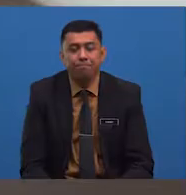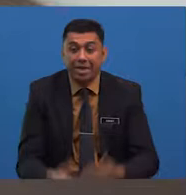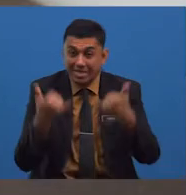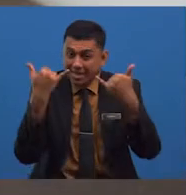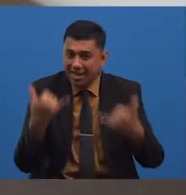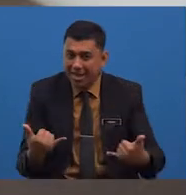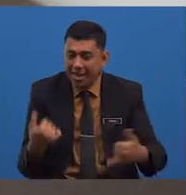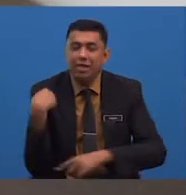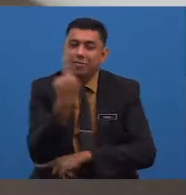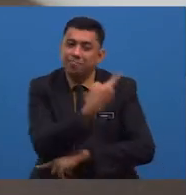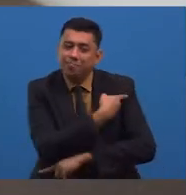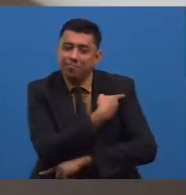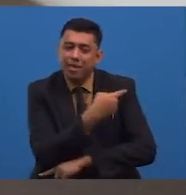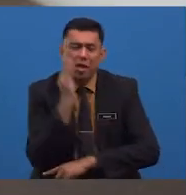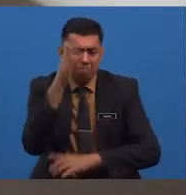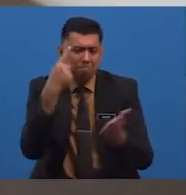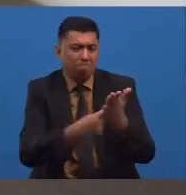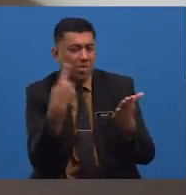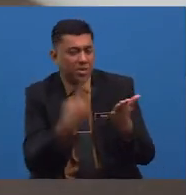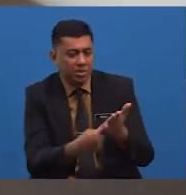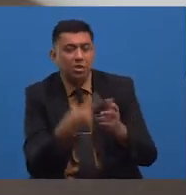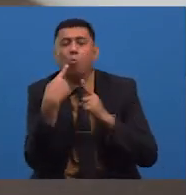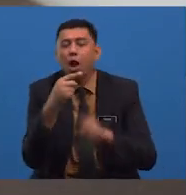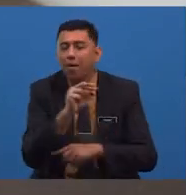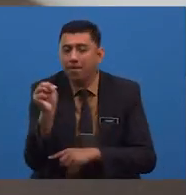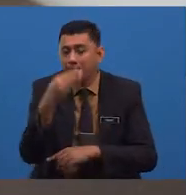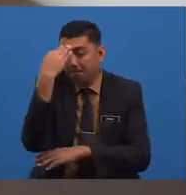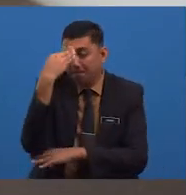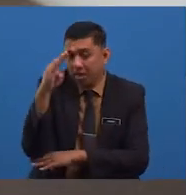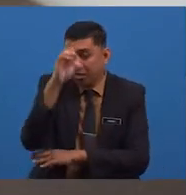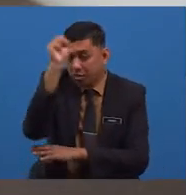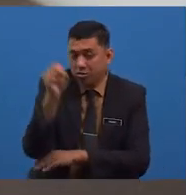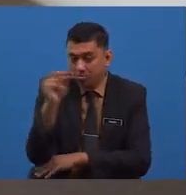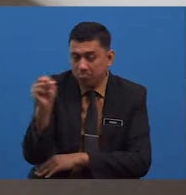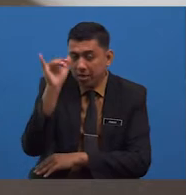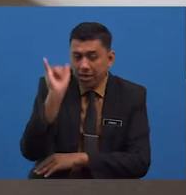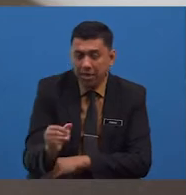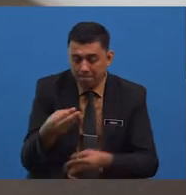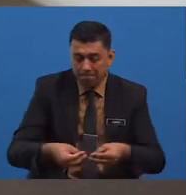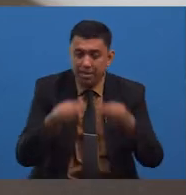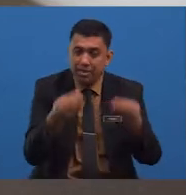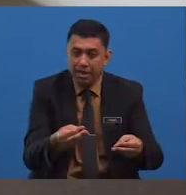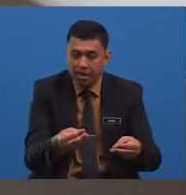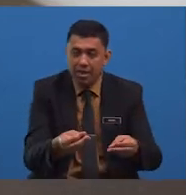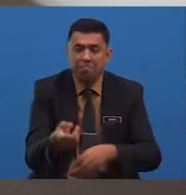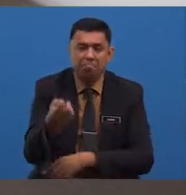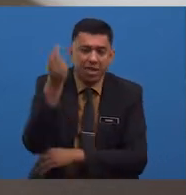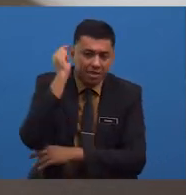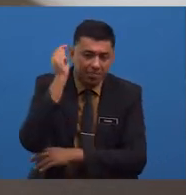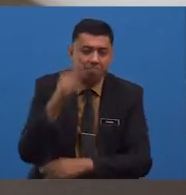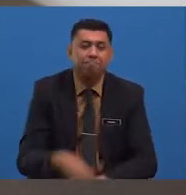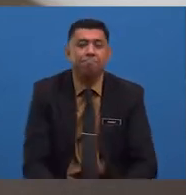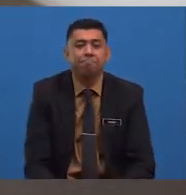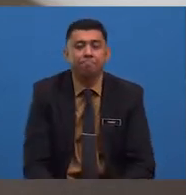Sekarang, kita akan membincangkan jawapan bagi soalan yang cikgu berikan sebentar